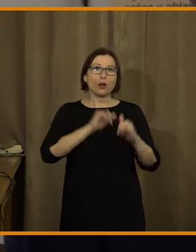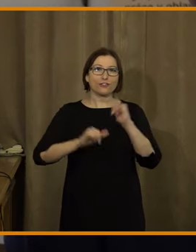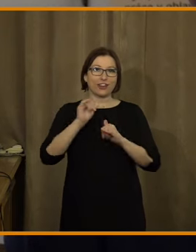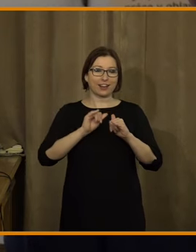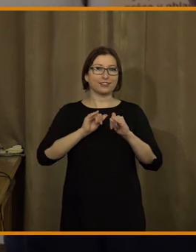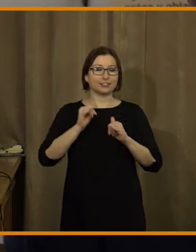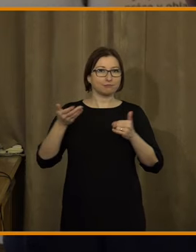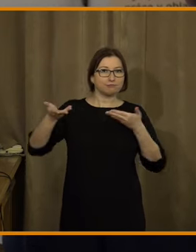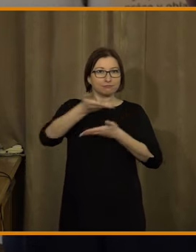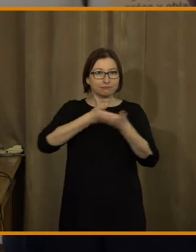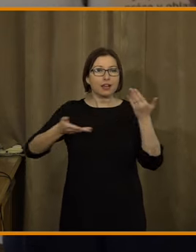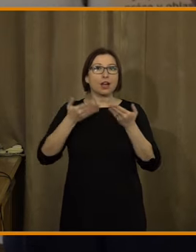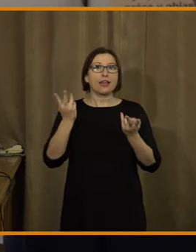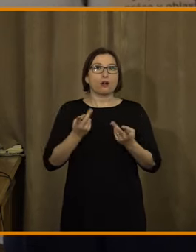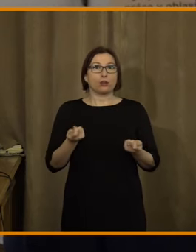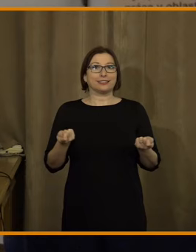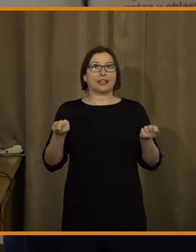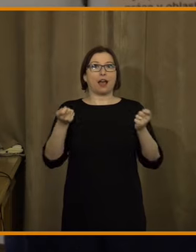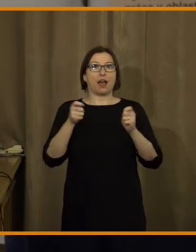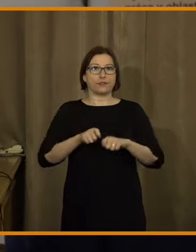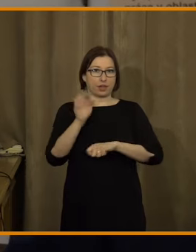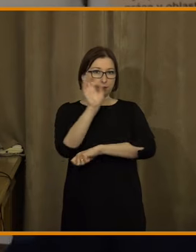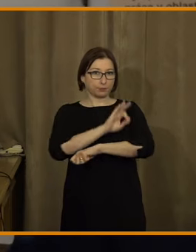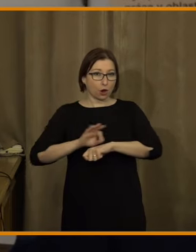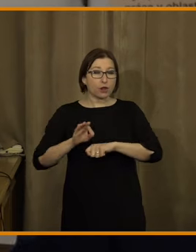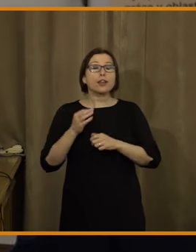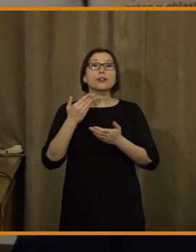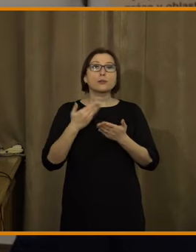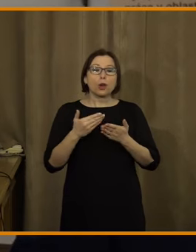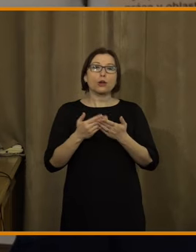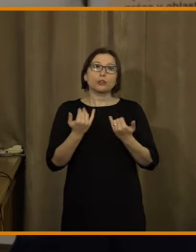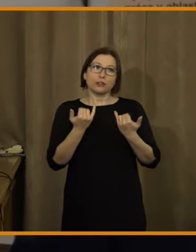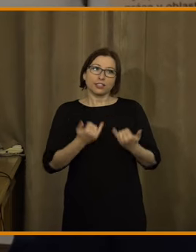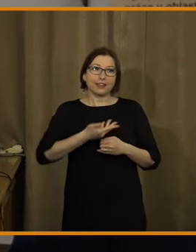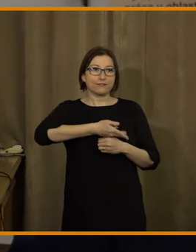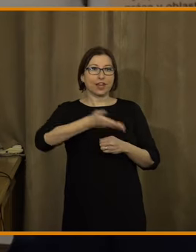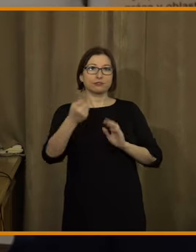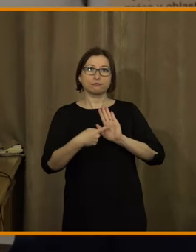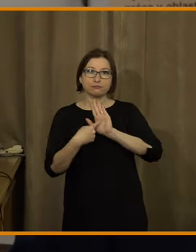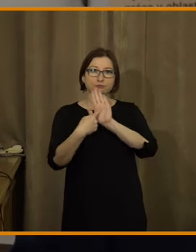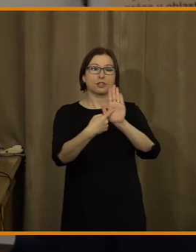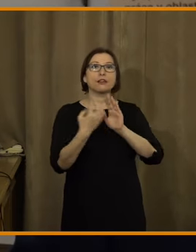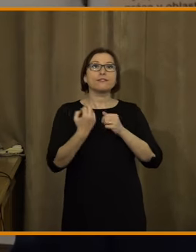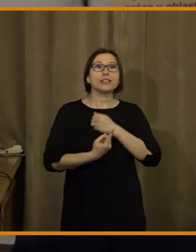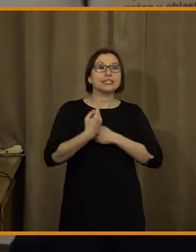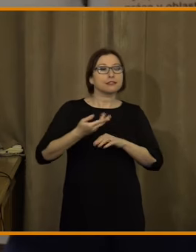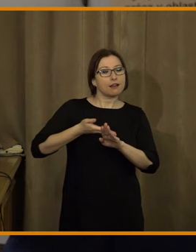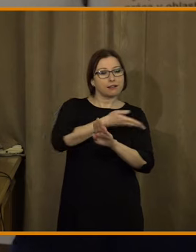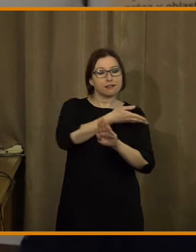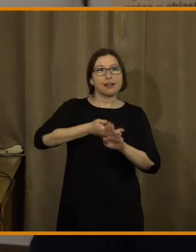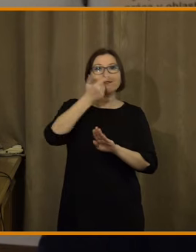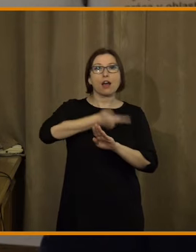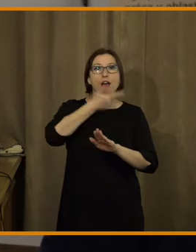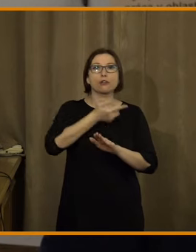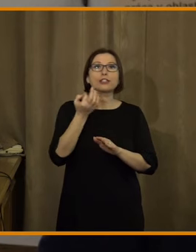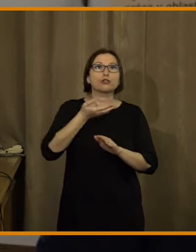završením celého toho projektu a má tady sloužit i k tomu, aby jsme veřejno seznámili s tím, co všechno jsme za ty dva